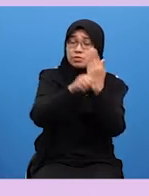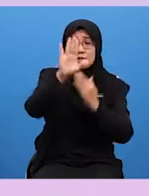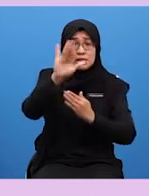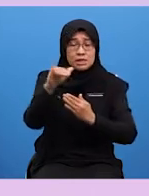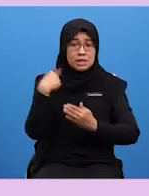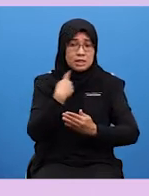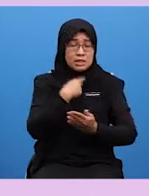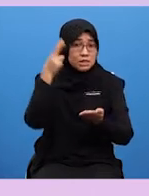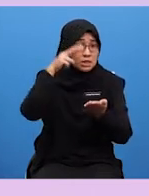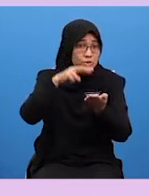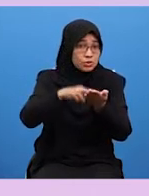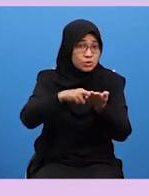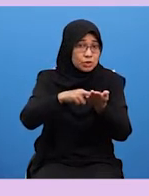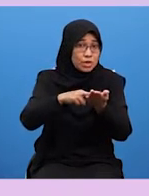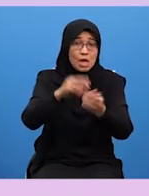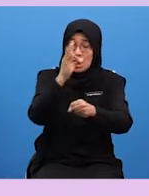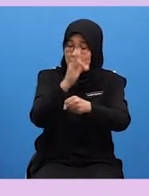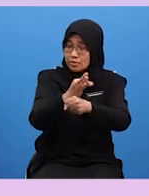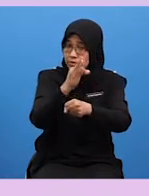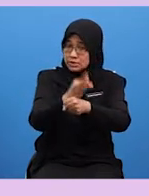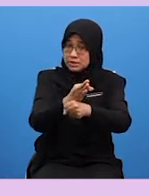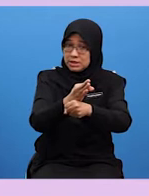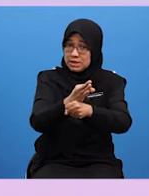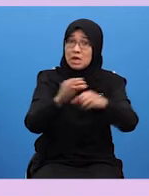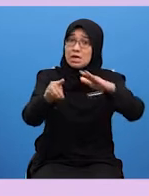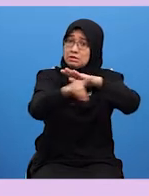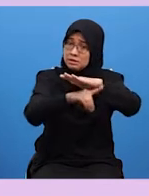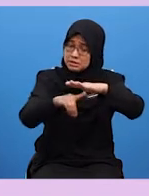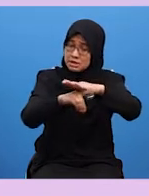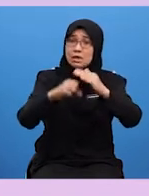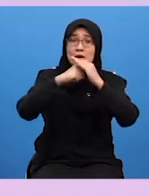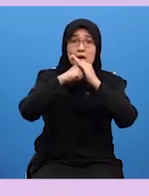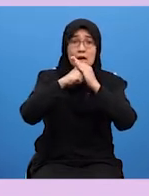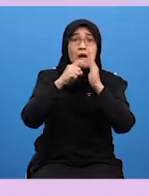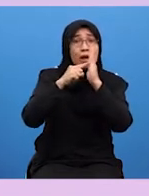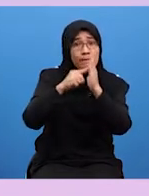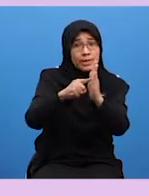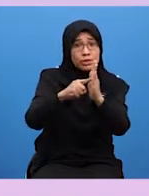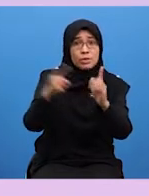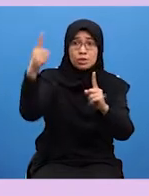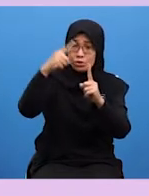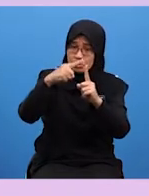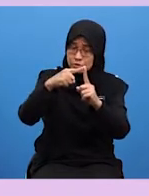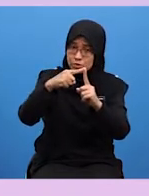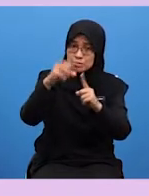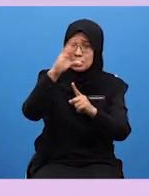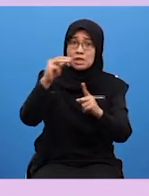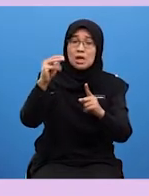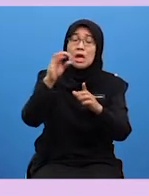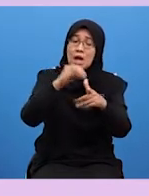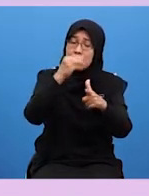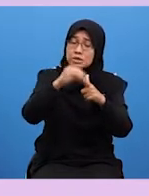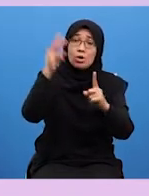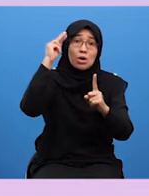Manakala fungsi pula meliputi dasar, panduan, tujuan atau matlamat